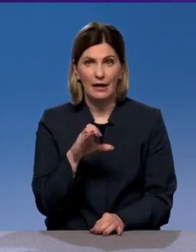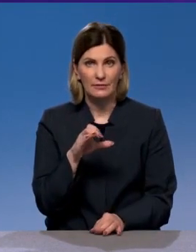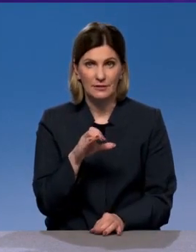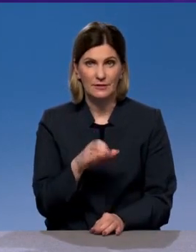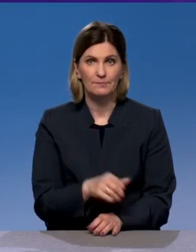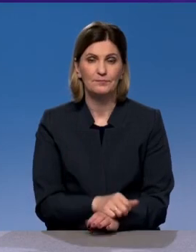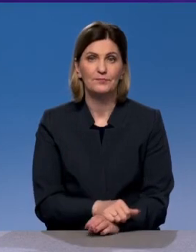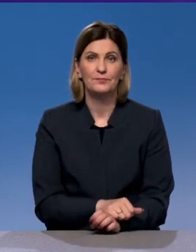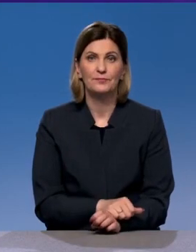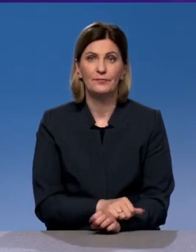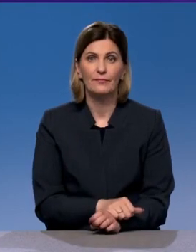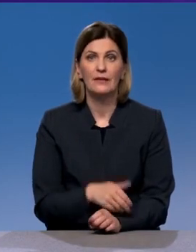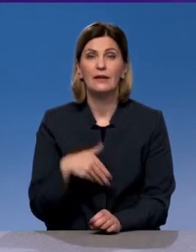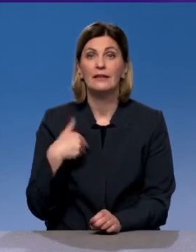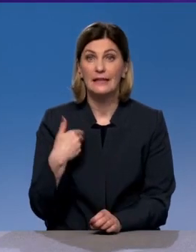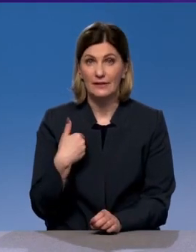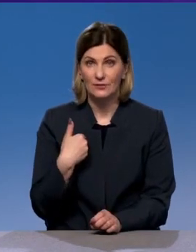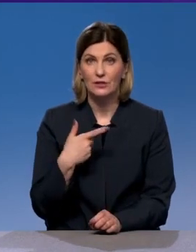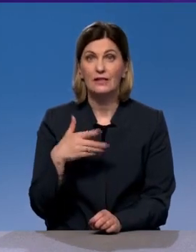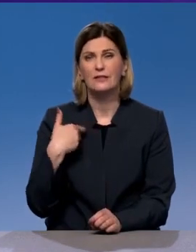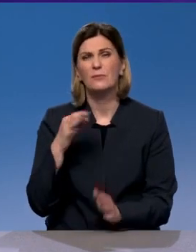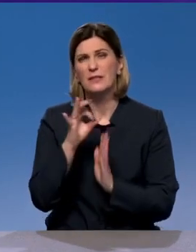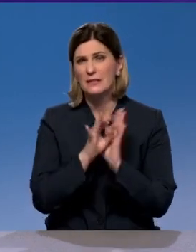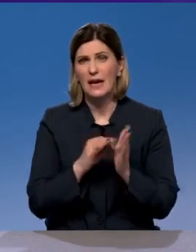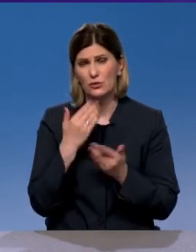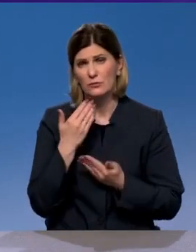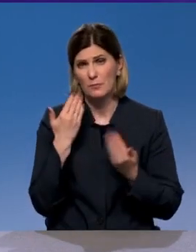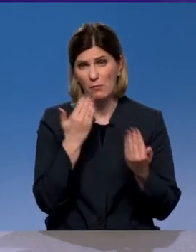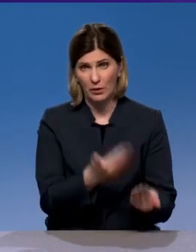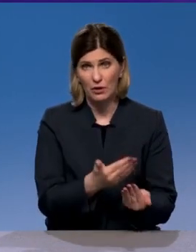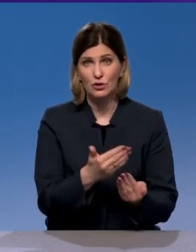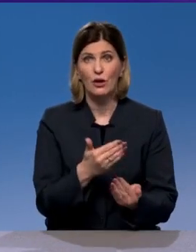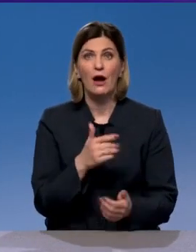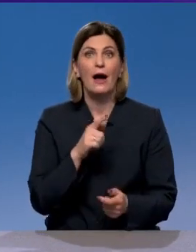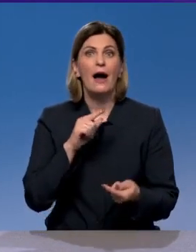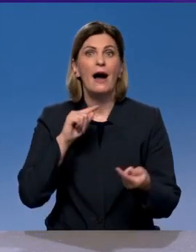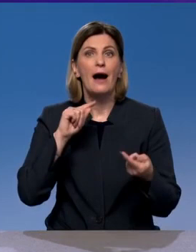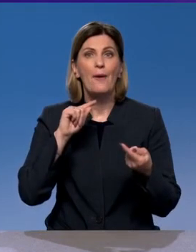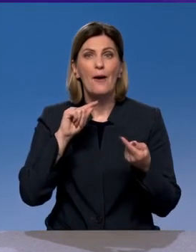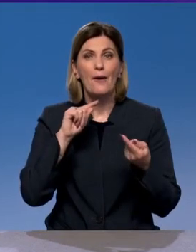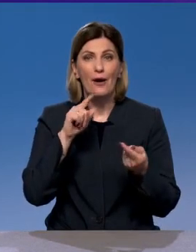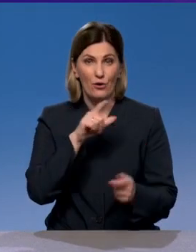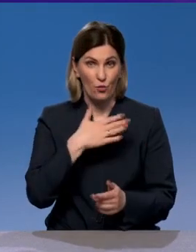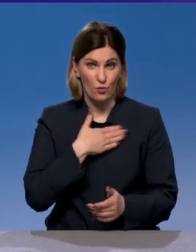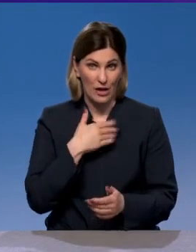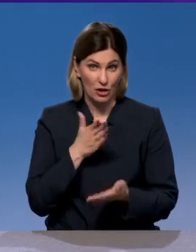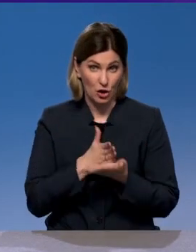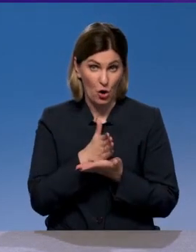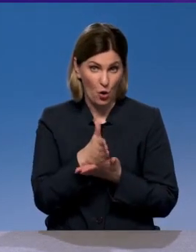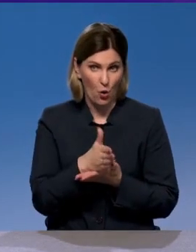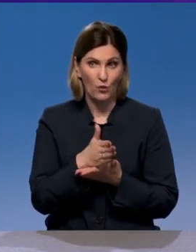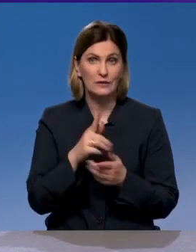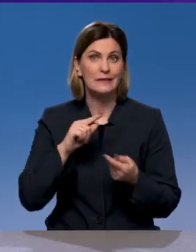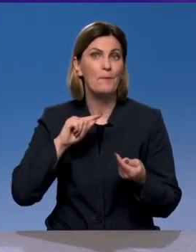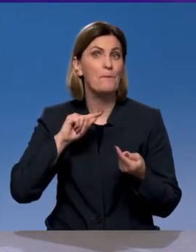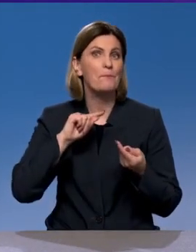Валентинович. Здравствуйте. Ну, я сразу вас спрошу, потому что у нас гости в студии против передачи контроля за качеством дорог ГИБДД.